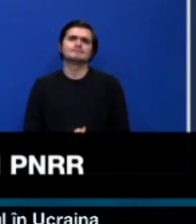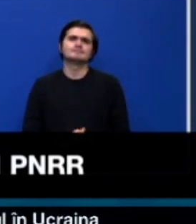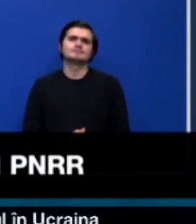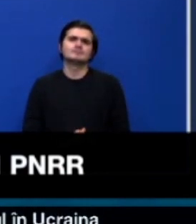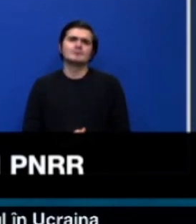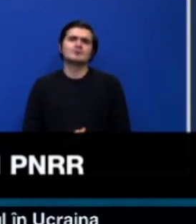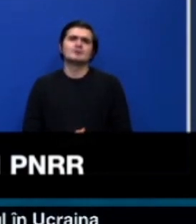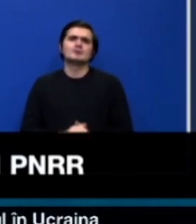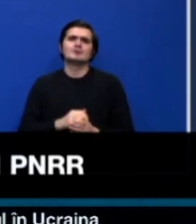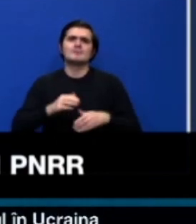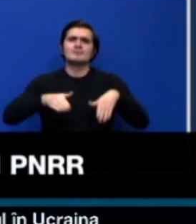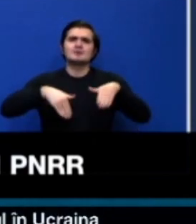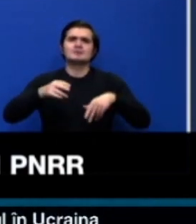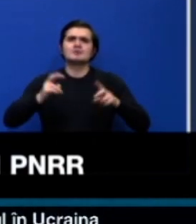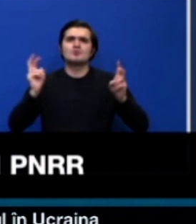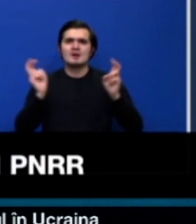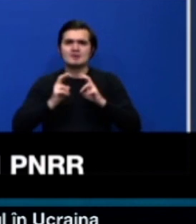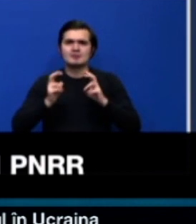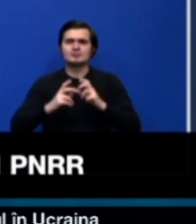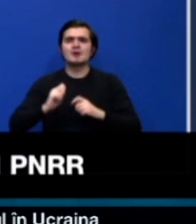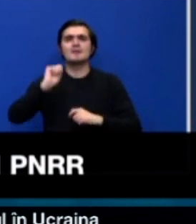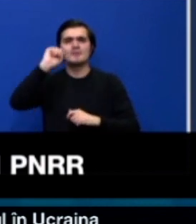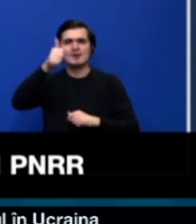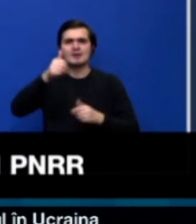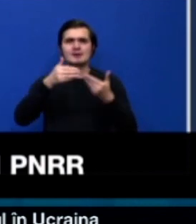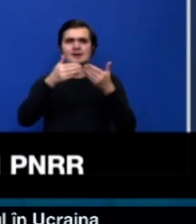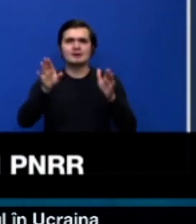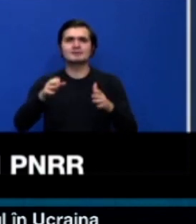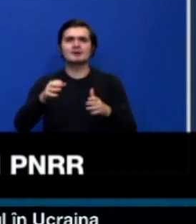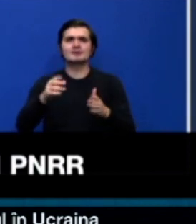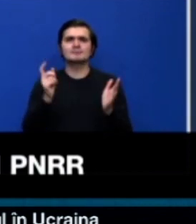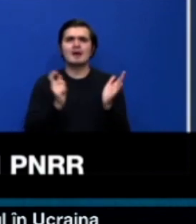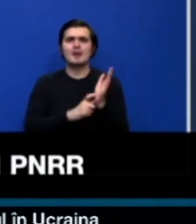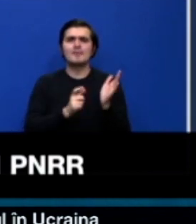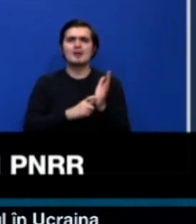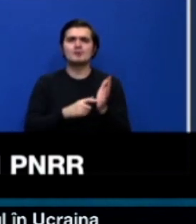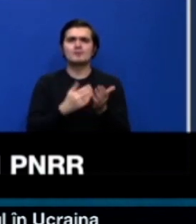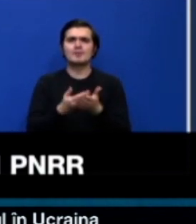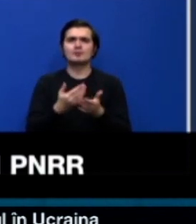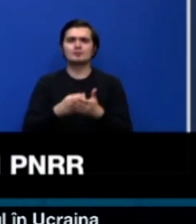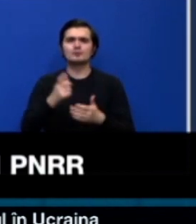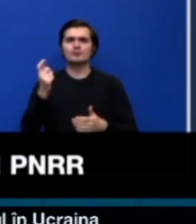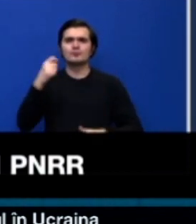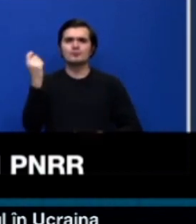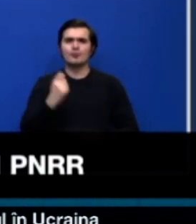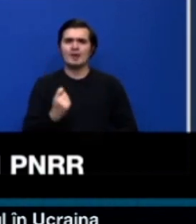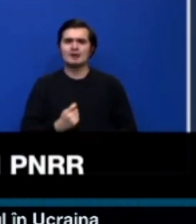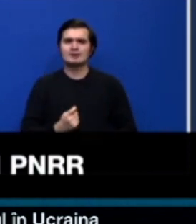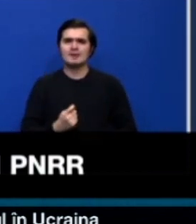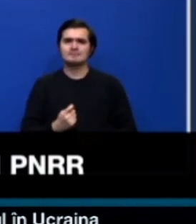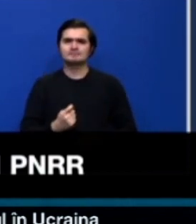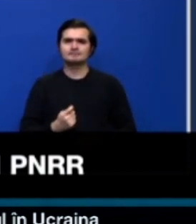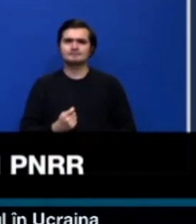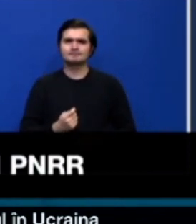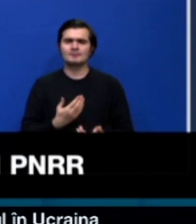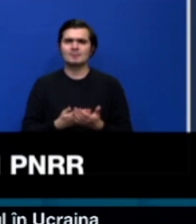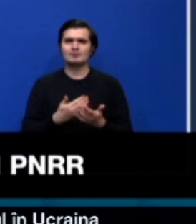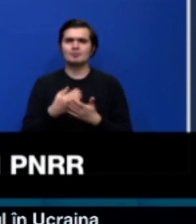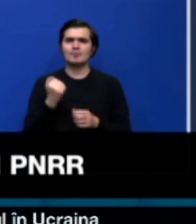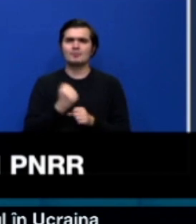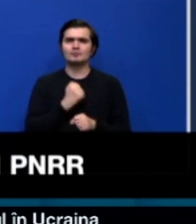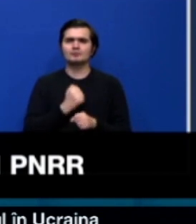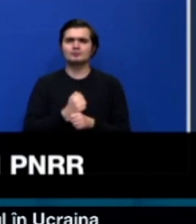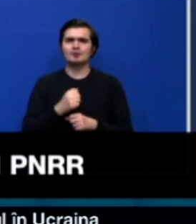De asemenea, la energie va fi lansat mâine apelul de proiecte privind producția de